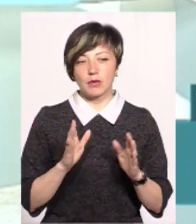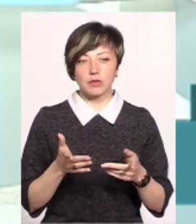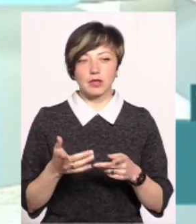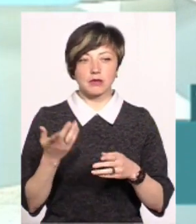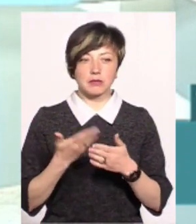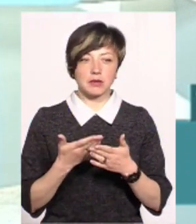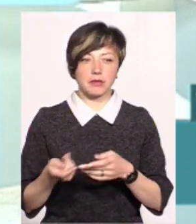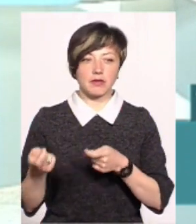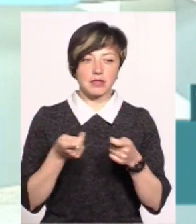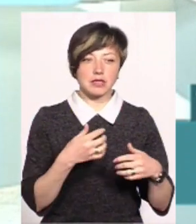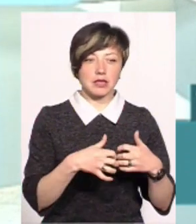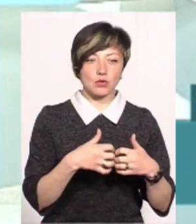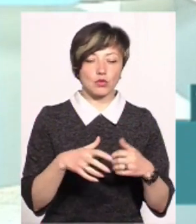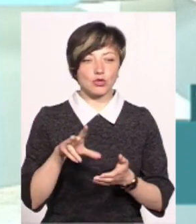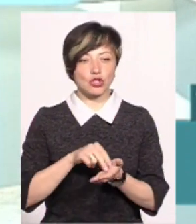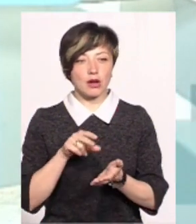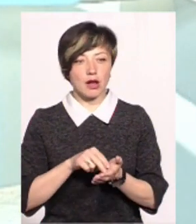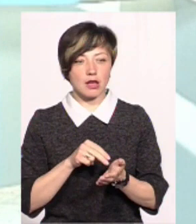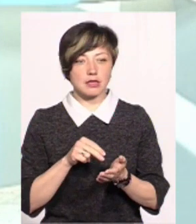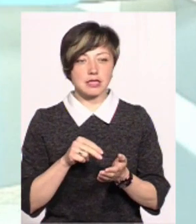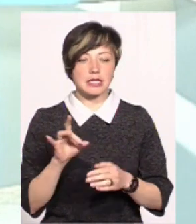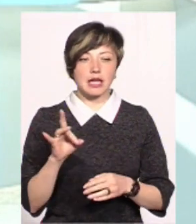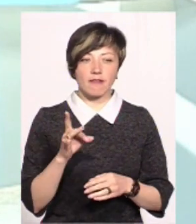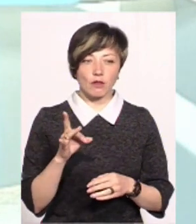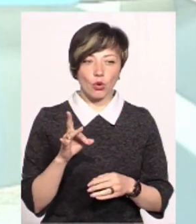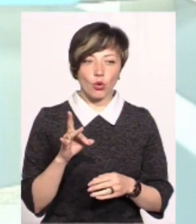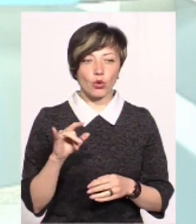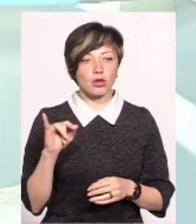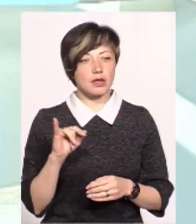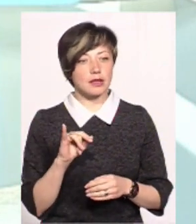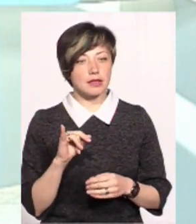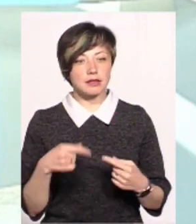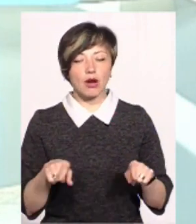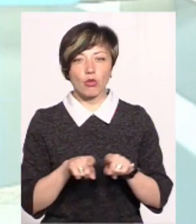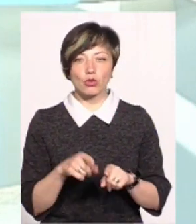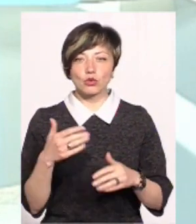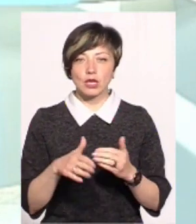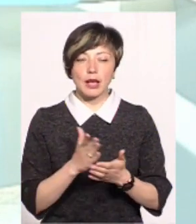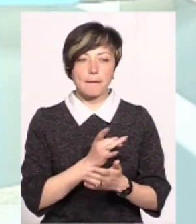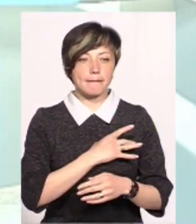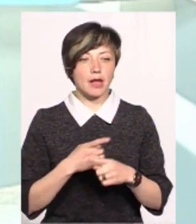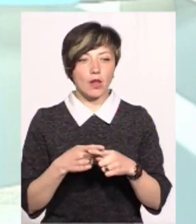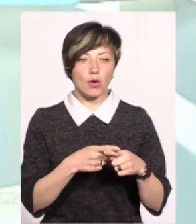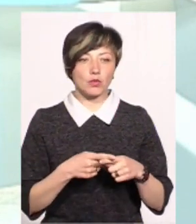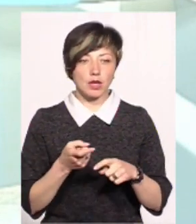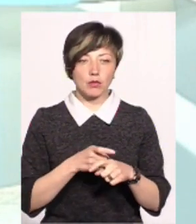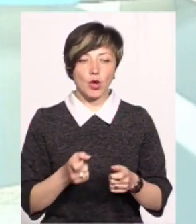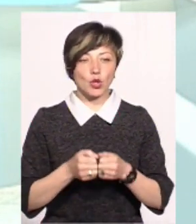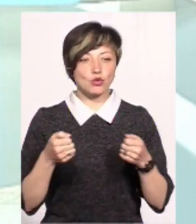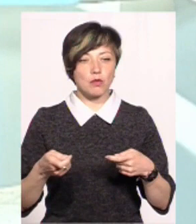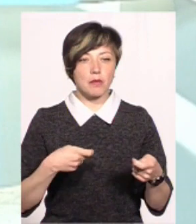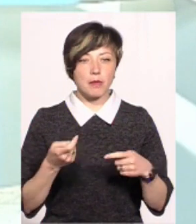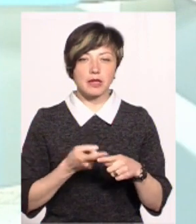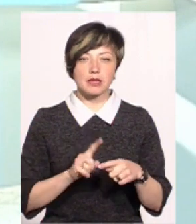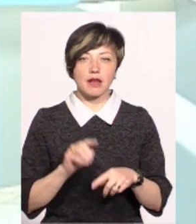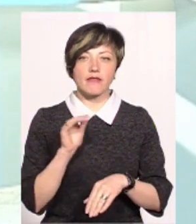приїхала з Херсону, з Черкас, з Рівного. І також вже є білоруська картопля. Супермаркети, то